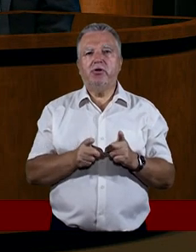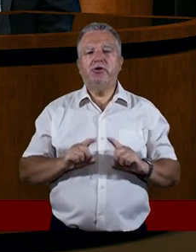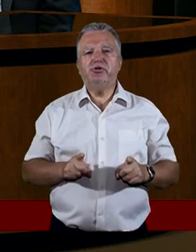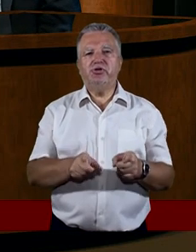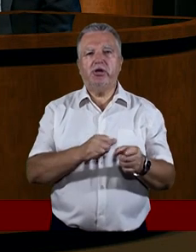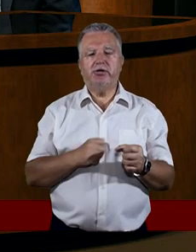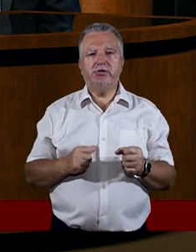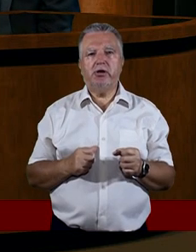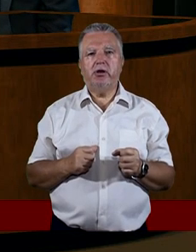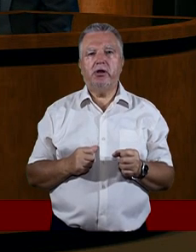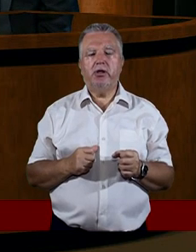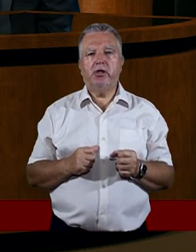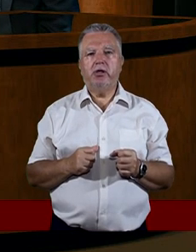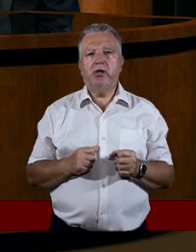dzieje.